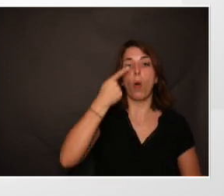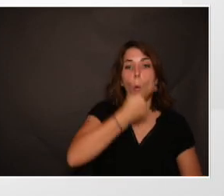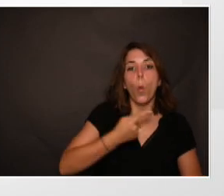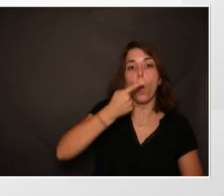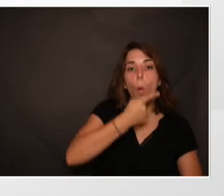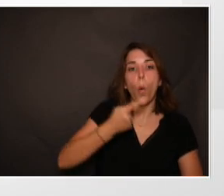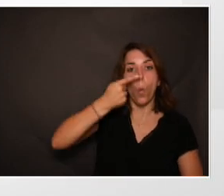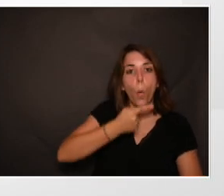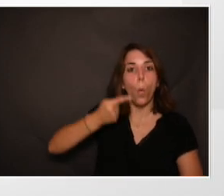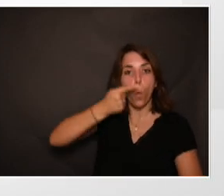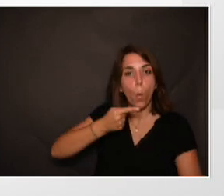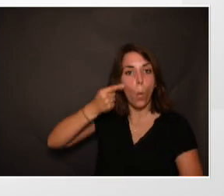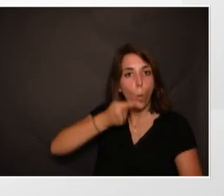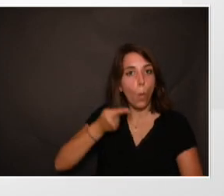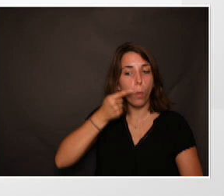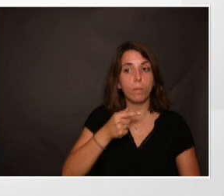rouleaux avec sa brosse à dents,